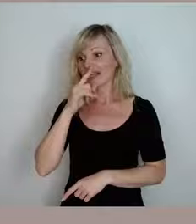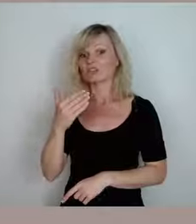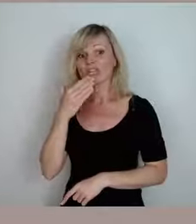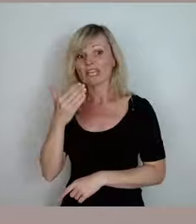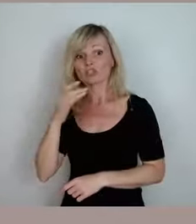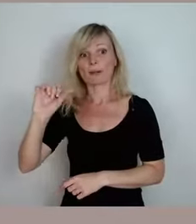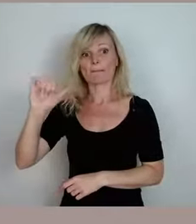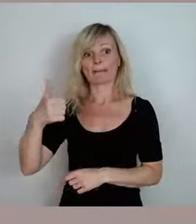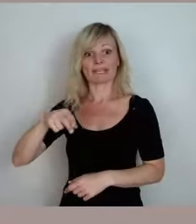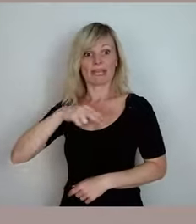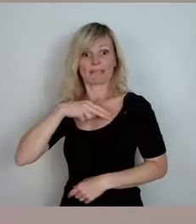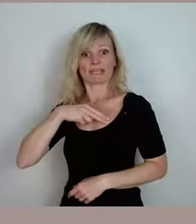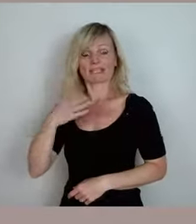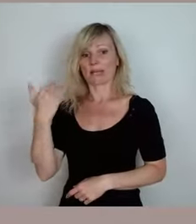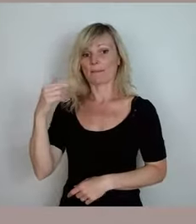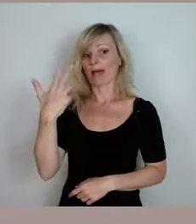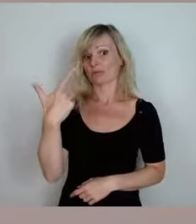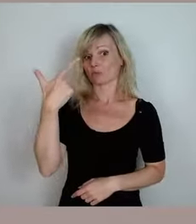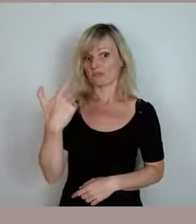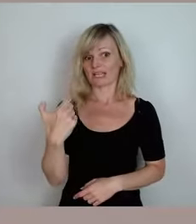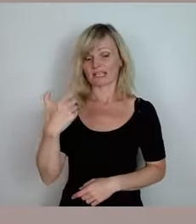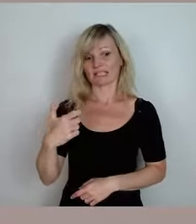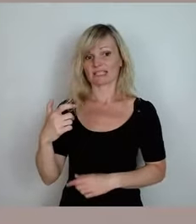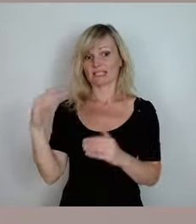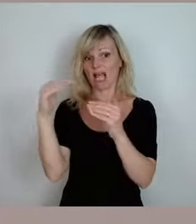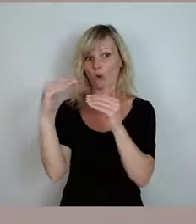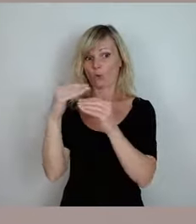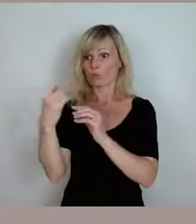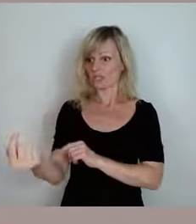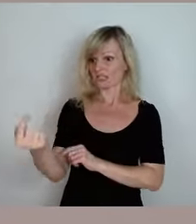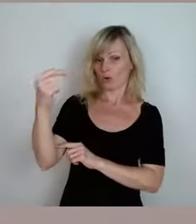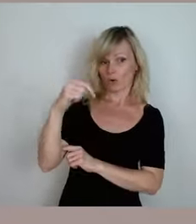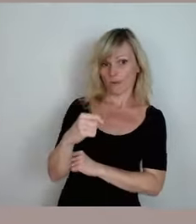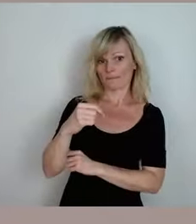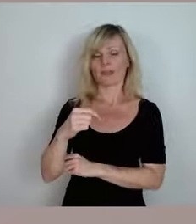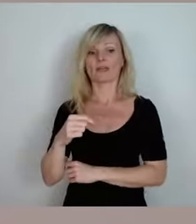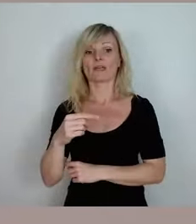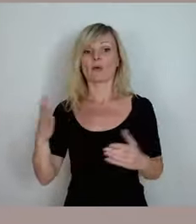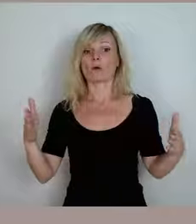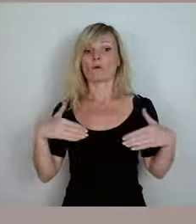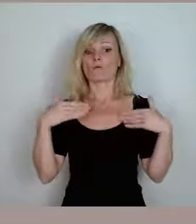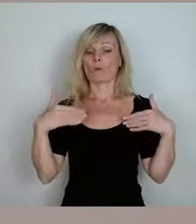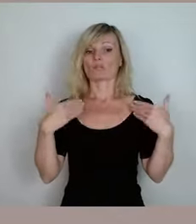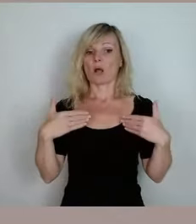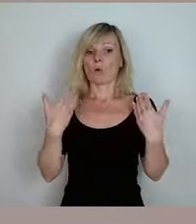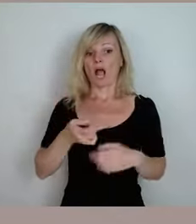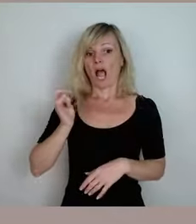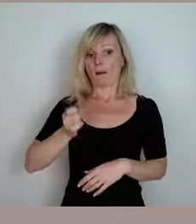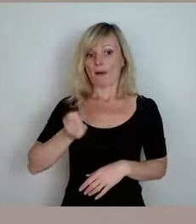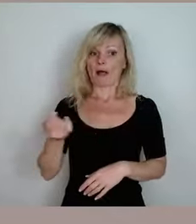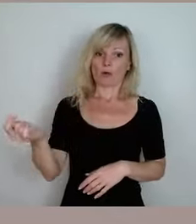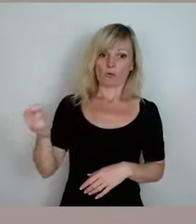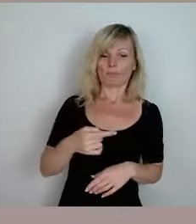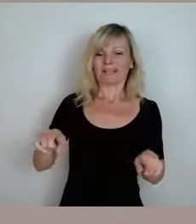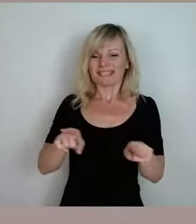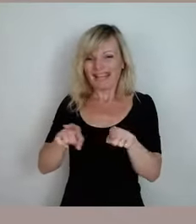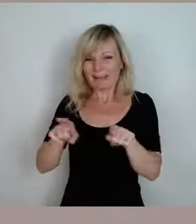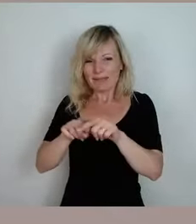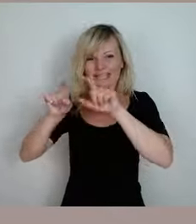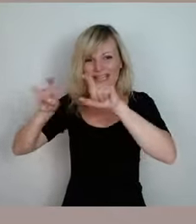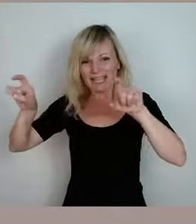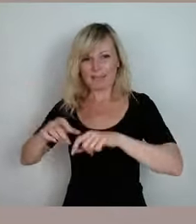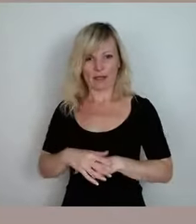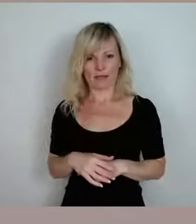am 28. August zu uns kommt, zum Frohnauer Hammer, dann bewegt den das Gleiche. Wie kriege ich das hin, aus der